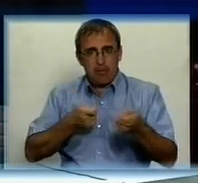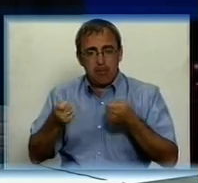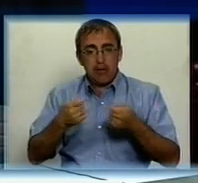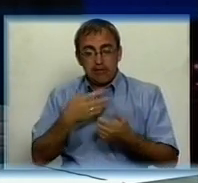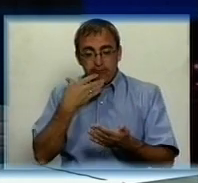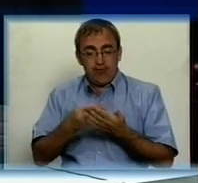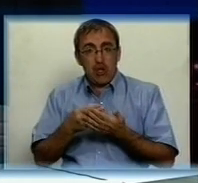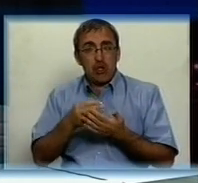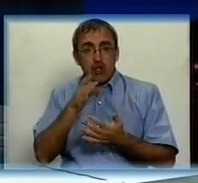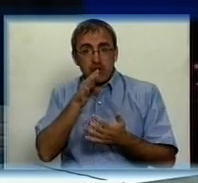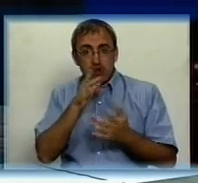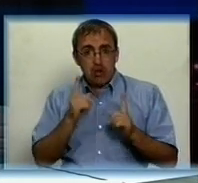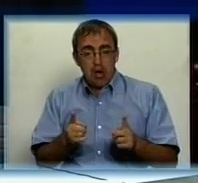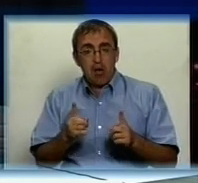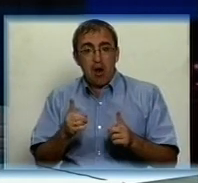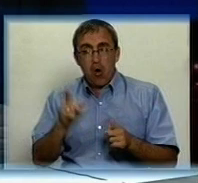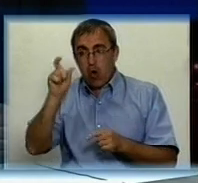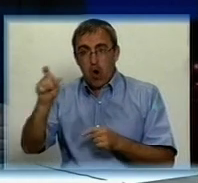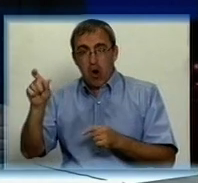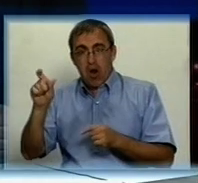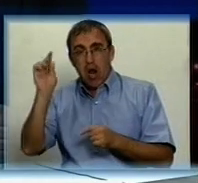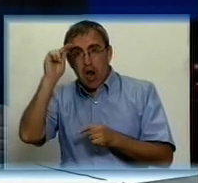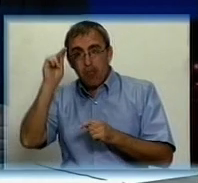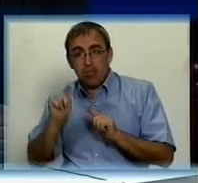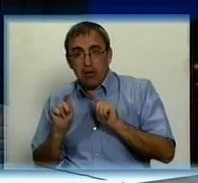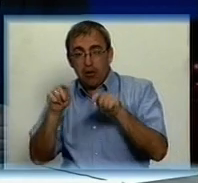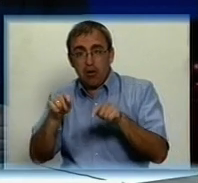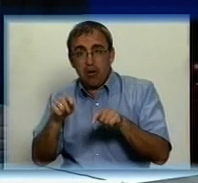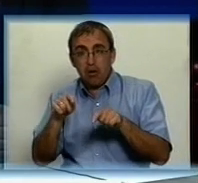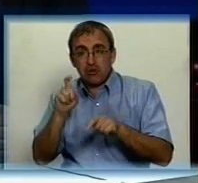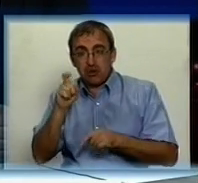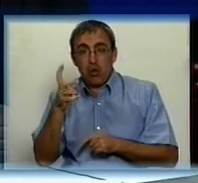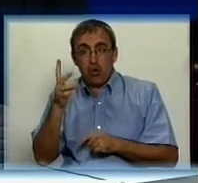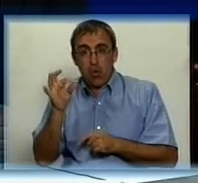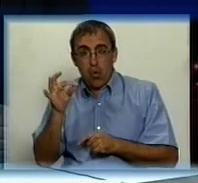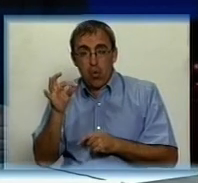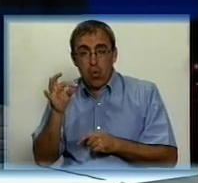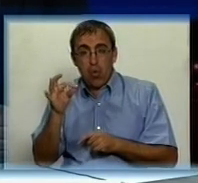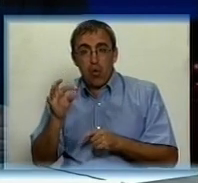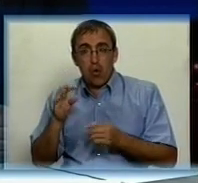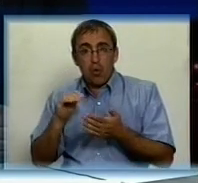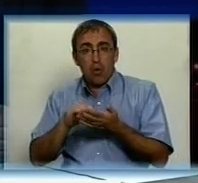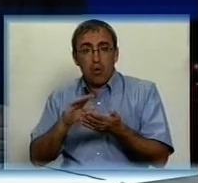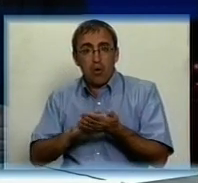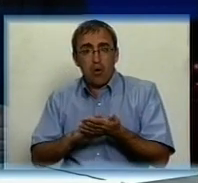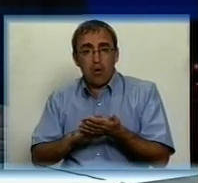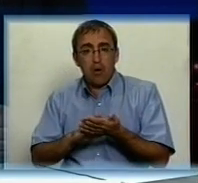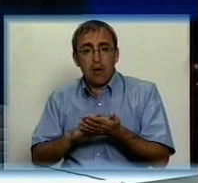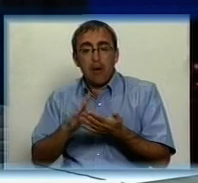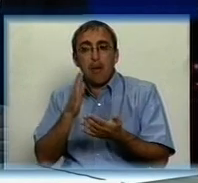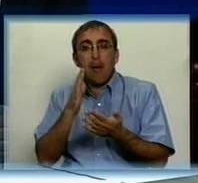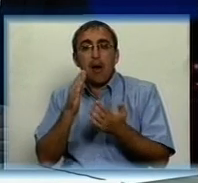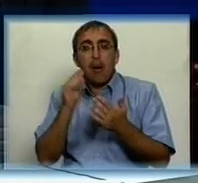час абітурієнти, вони ще тоді учні, складали зовнішнє незалежне оцінювання з певних предметів,